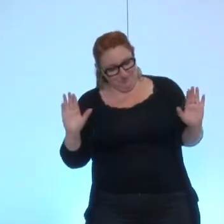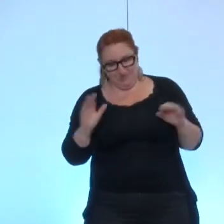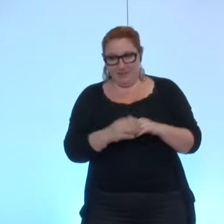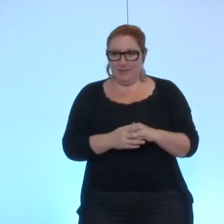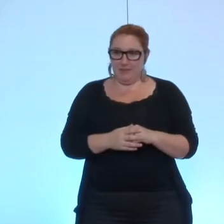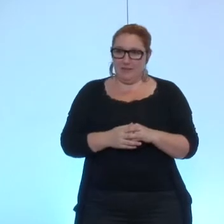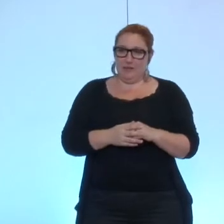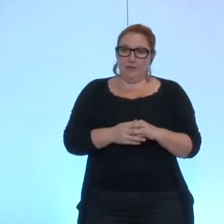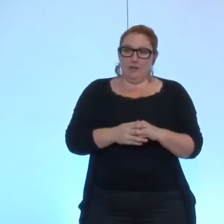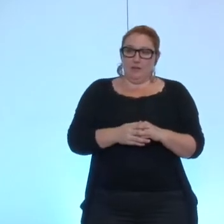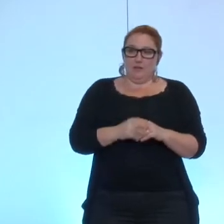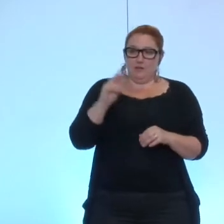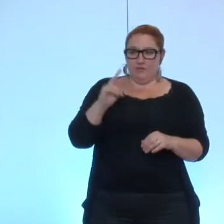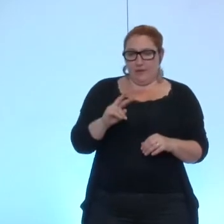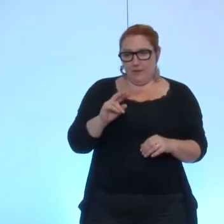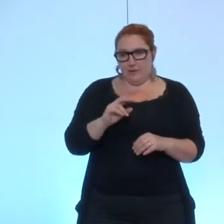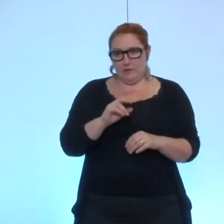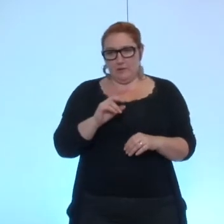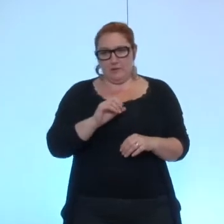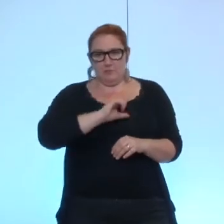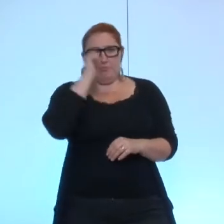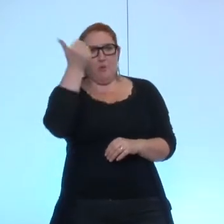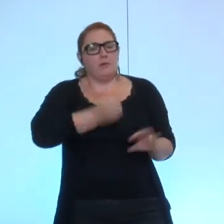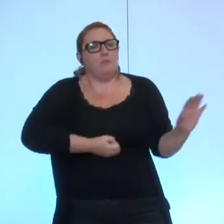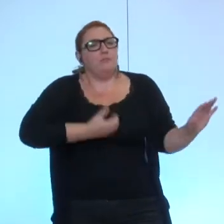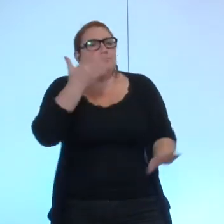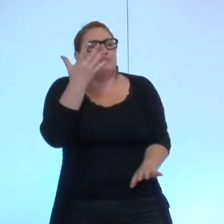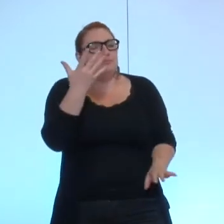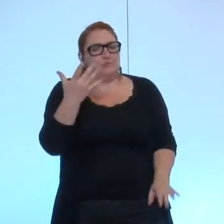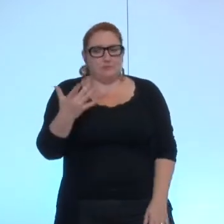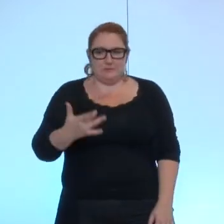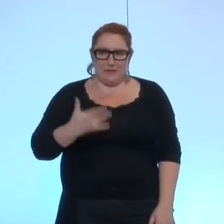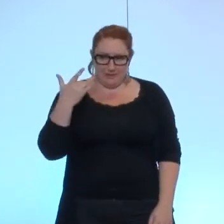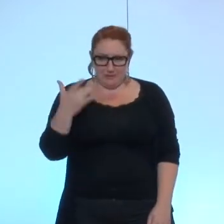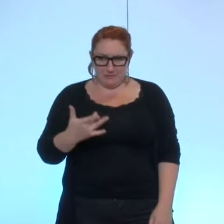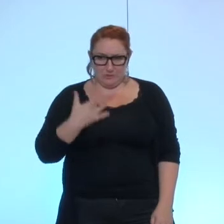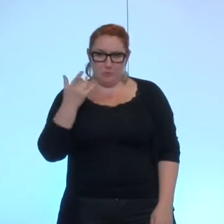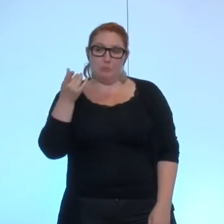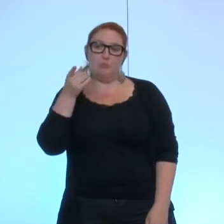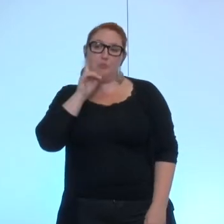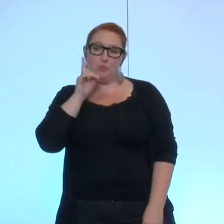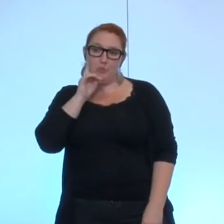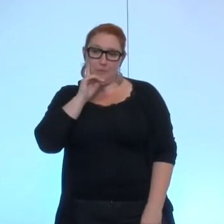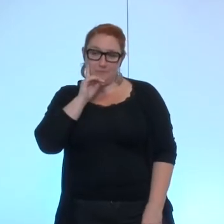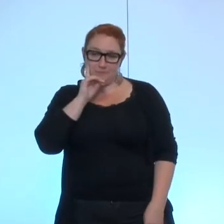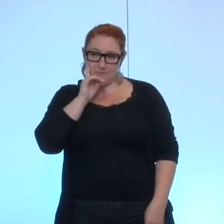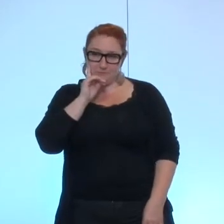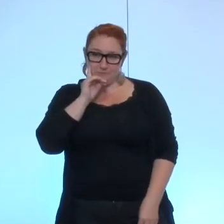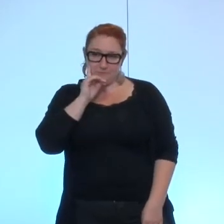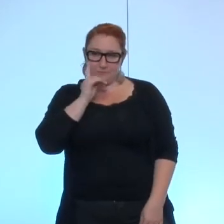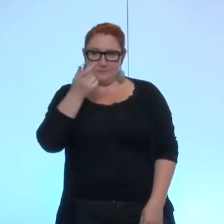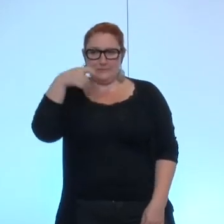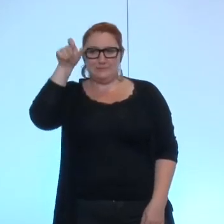C'est intéressant, la première prise de parole, parce qu'en fait, il y a un